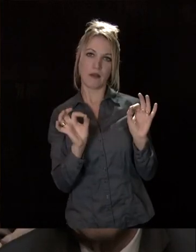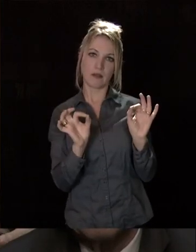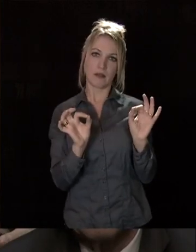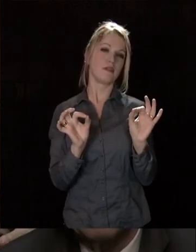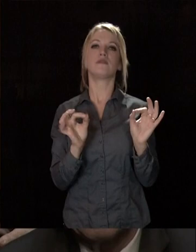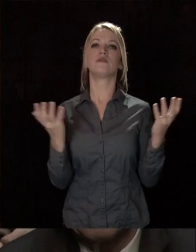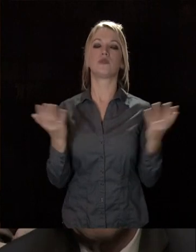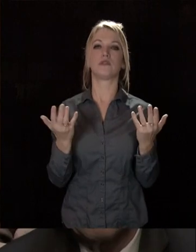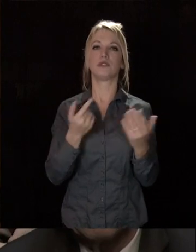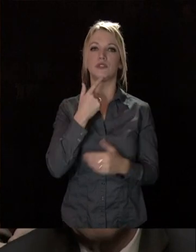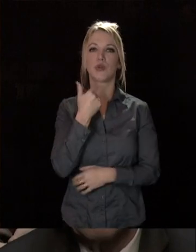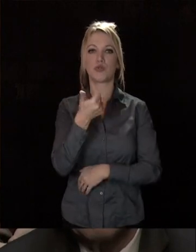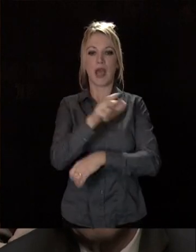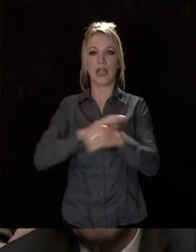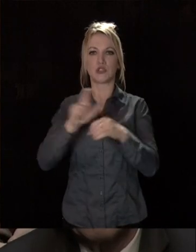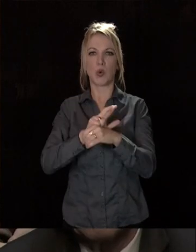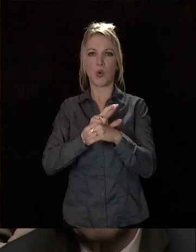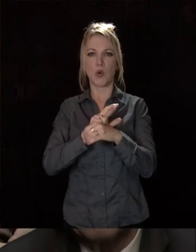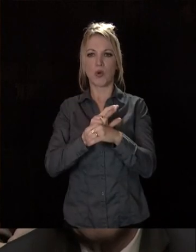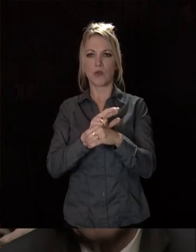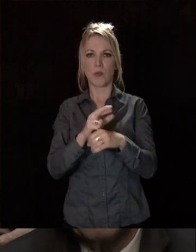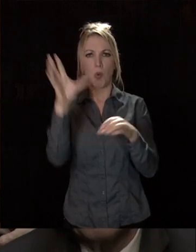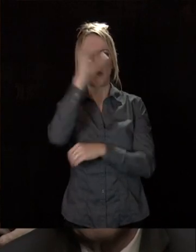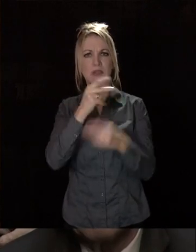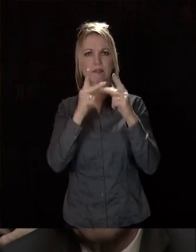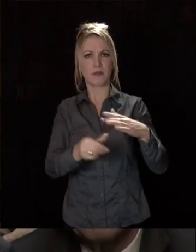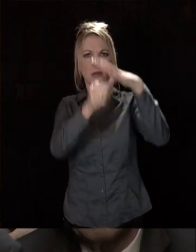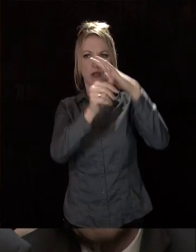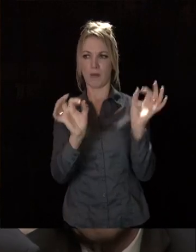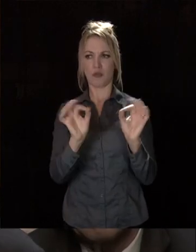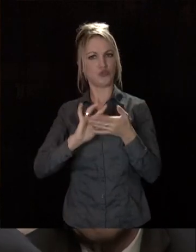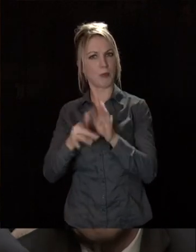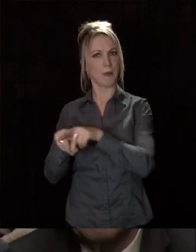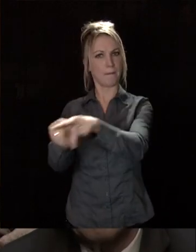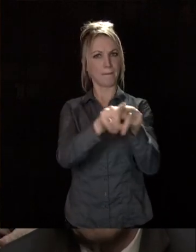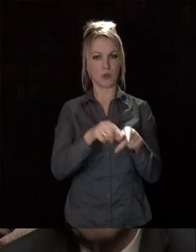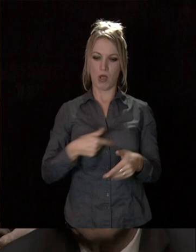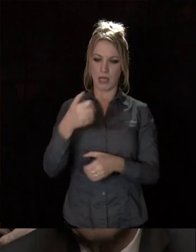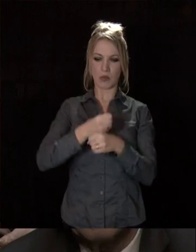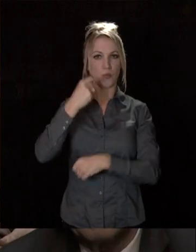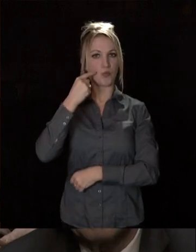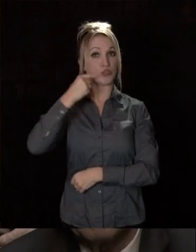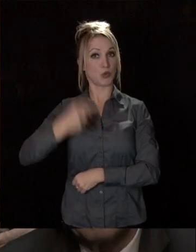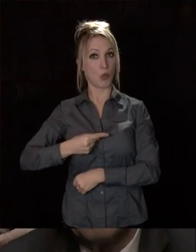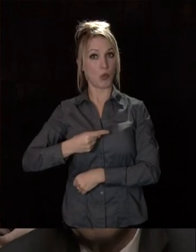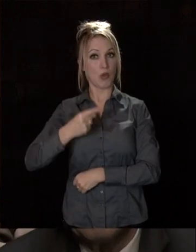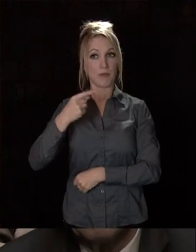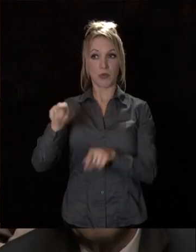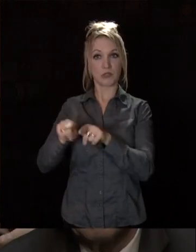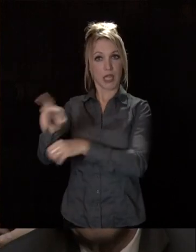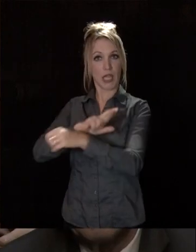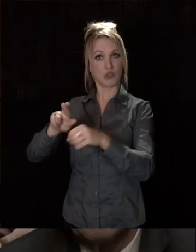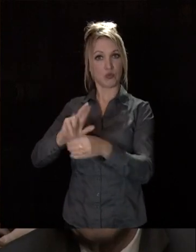que pas une région ne soit sans métropole. Je l'ai fait pour Dijon, chère Marie-Guide Dufay, mais je l fait aussi pour la région,